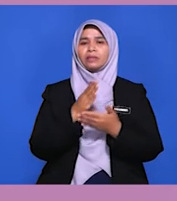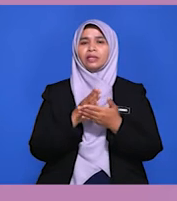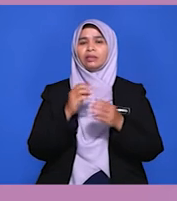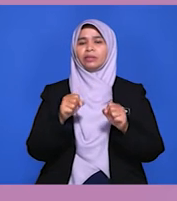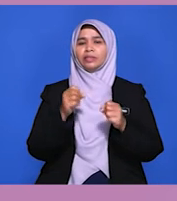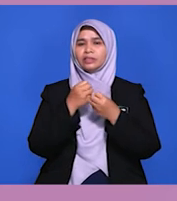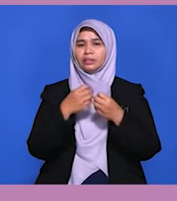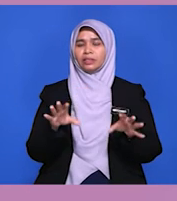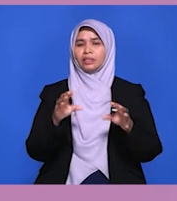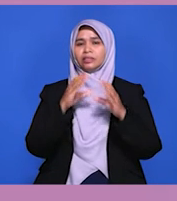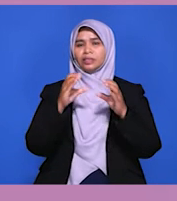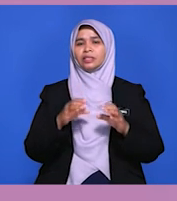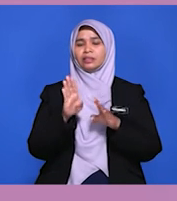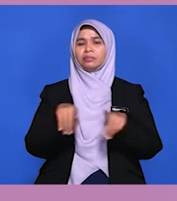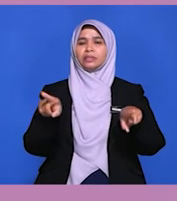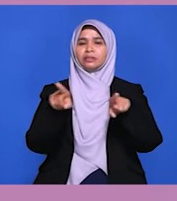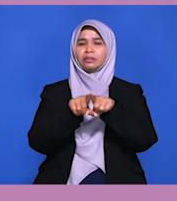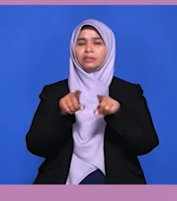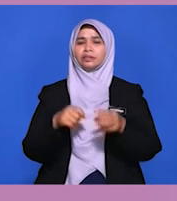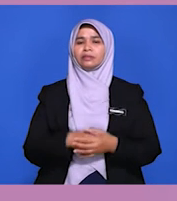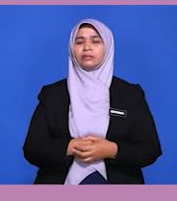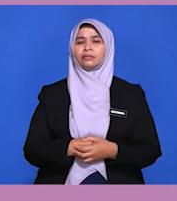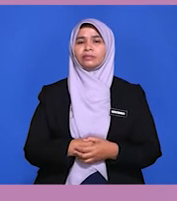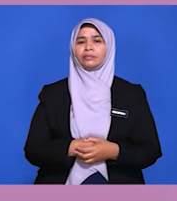sempadan boleh diselesaikan secara bersama.